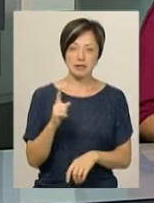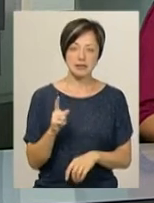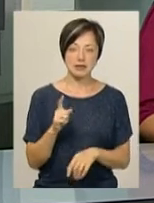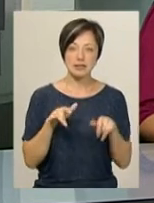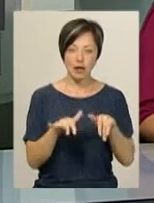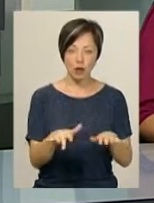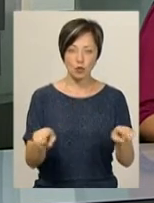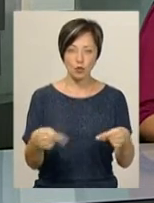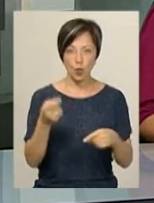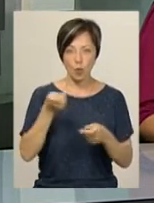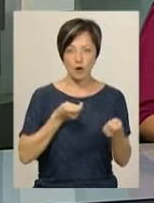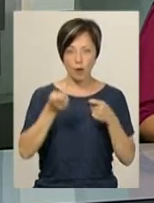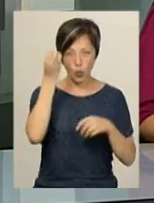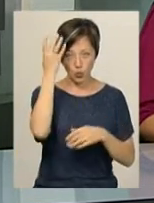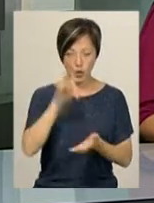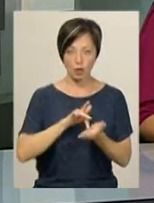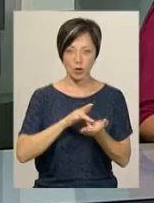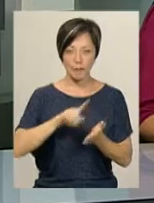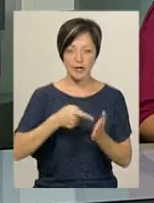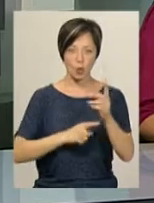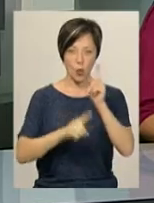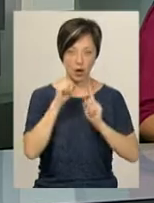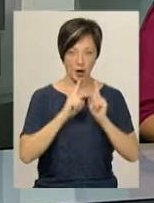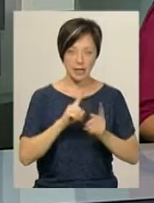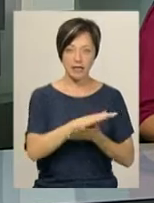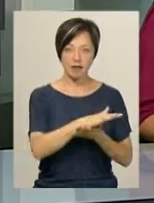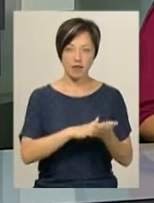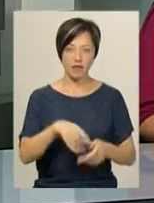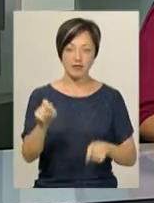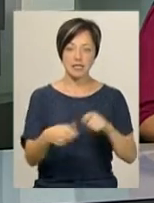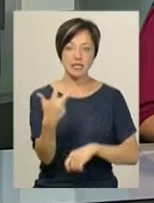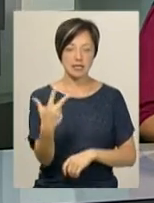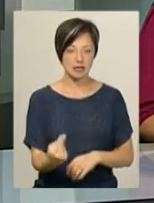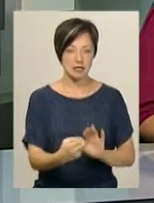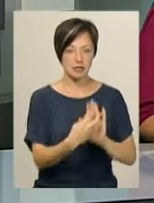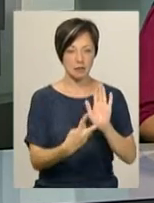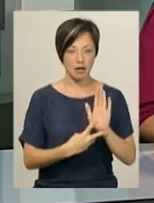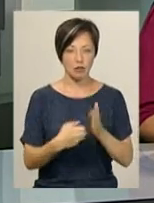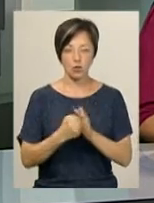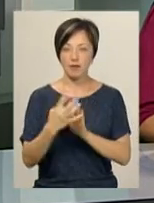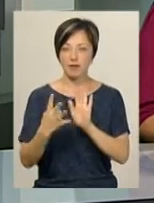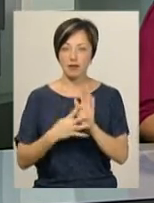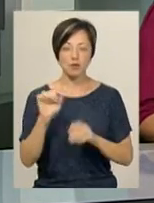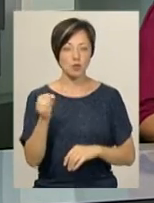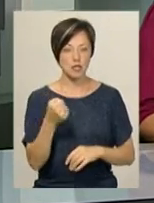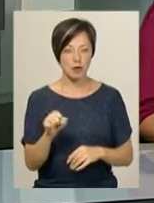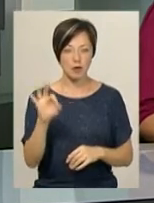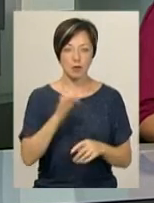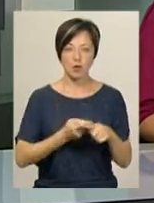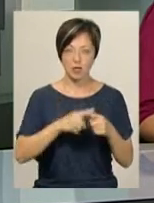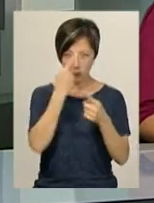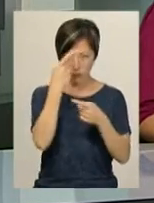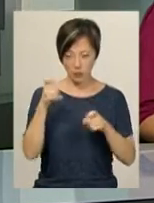організовує управління культури і туризму Хмельницької міської ради. Триватиме фест три дні – з 17 до 19 серпня. Про це